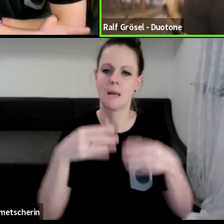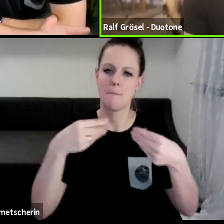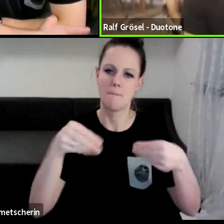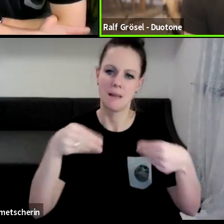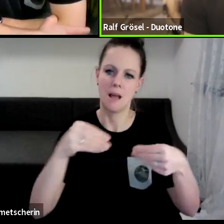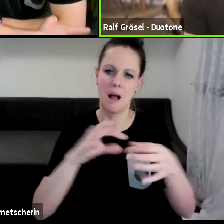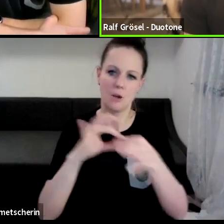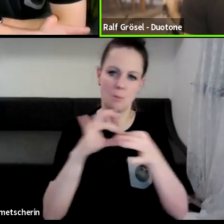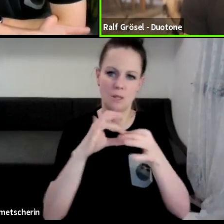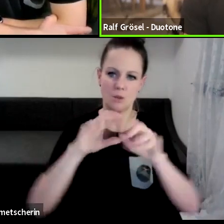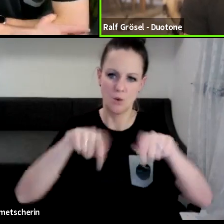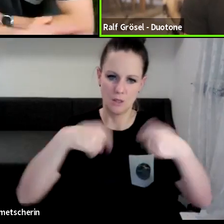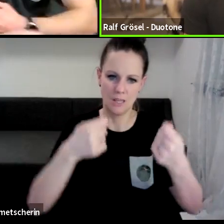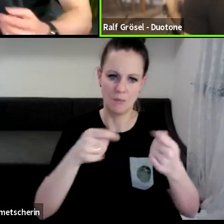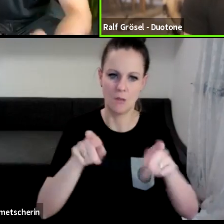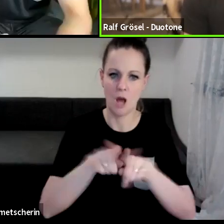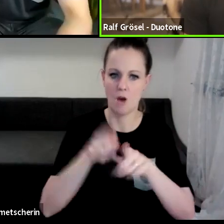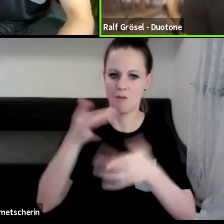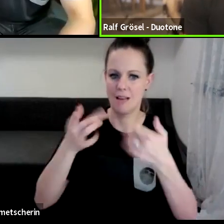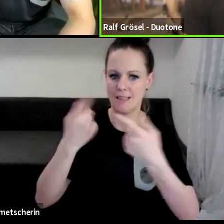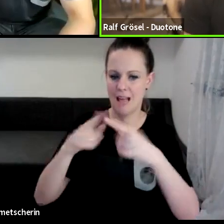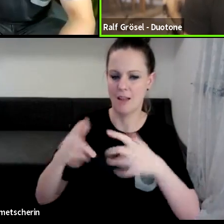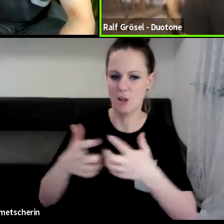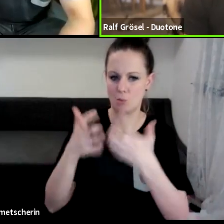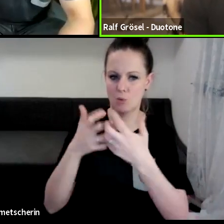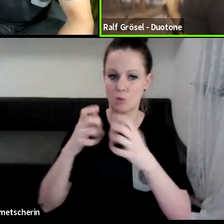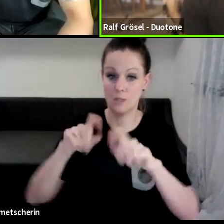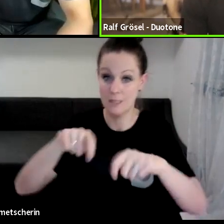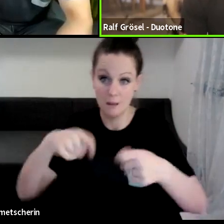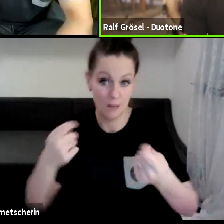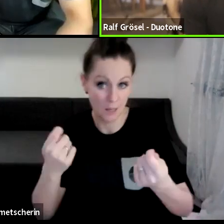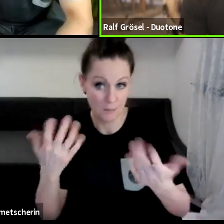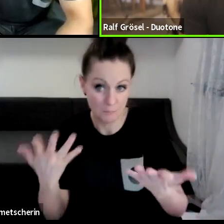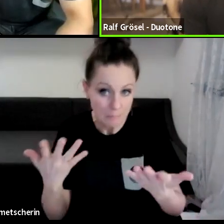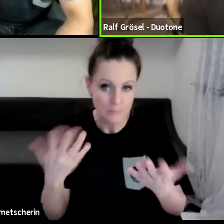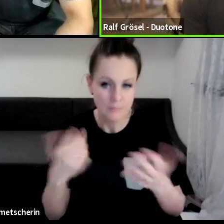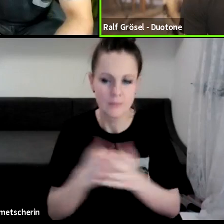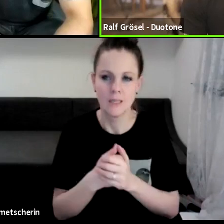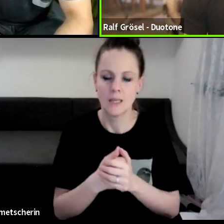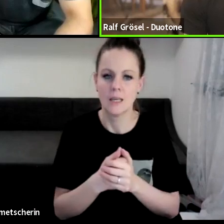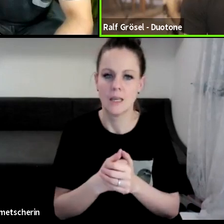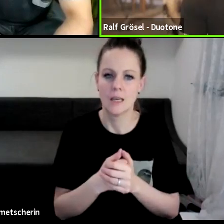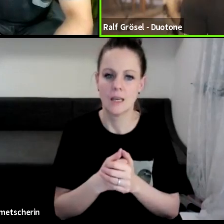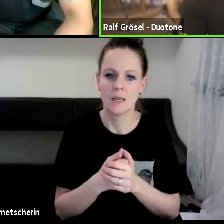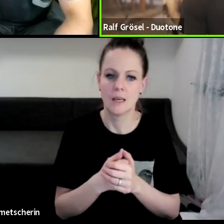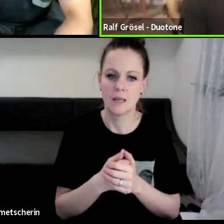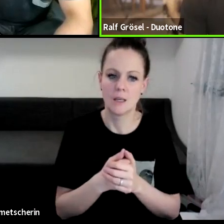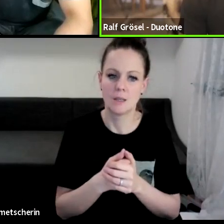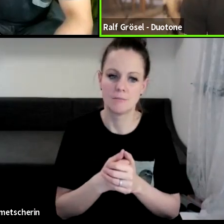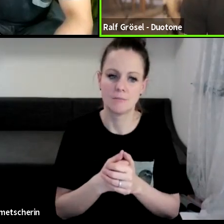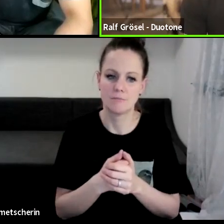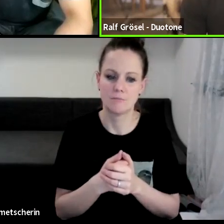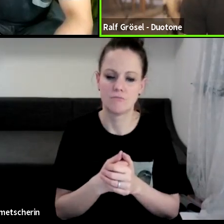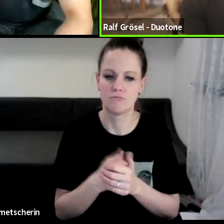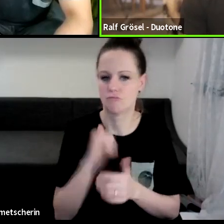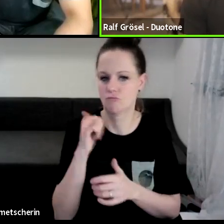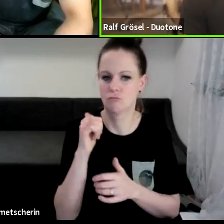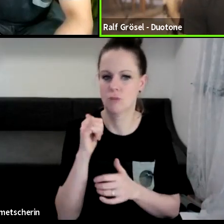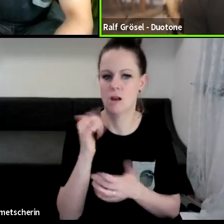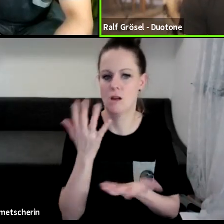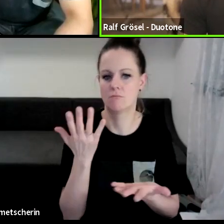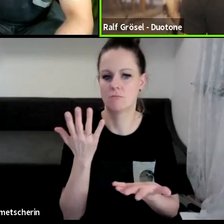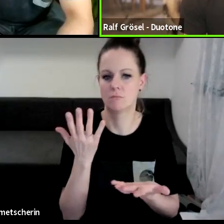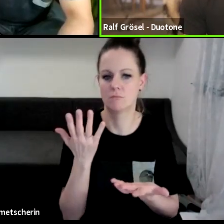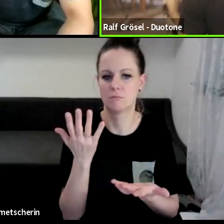vielleicht auch andere Produkte, je nachdem. Aber letztendlich ist es genau das, das ist ein Punkt